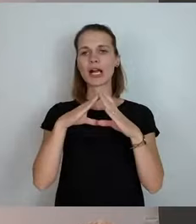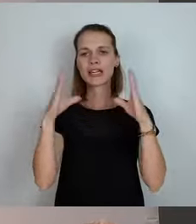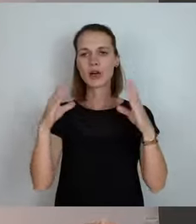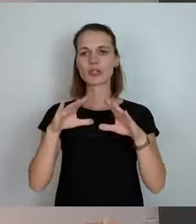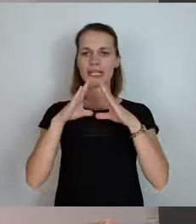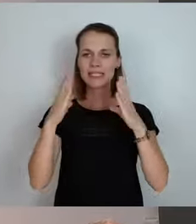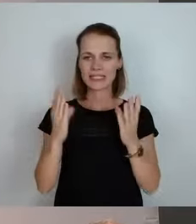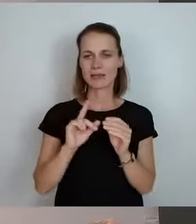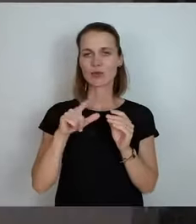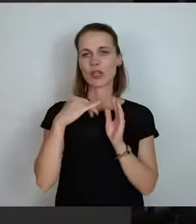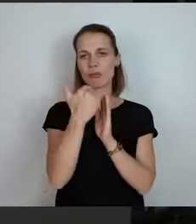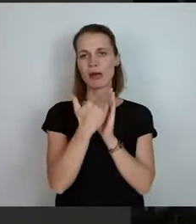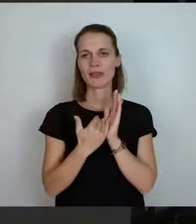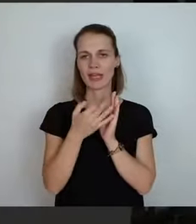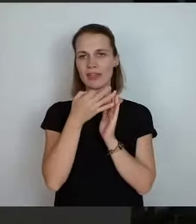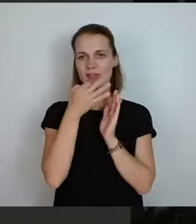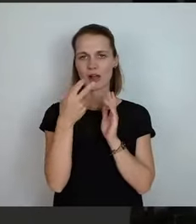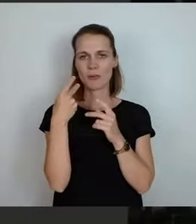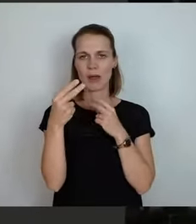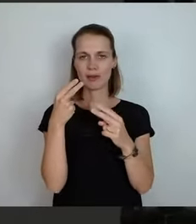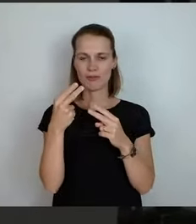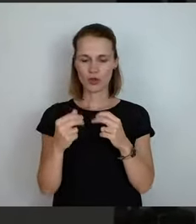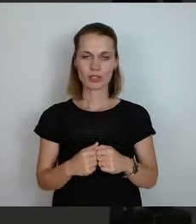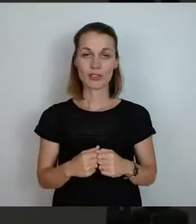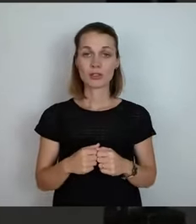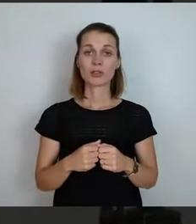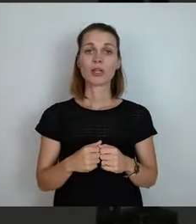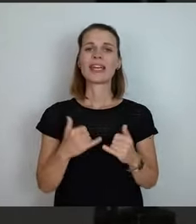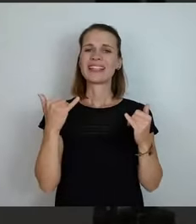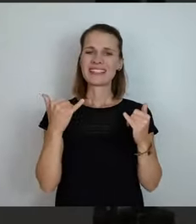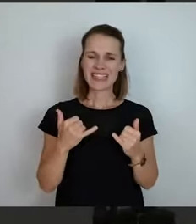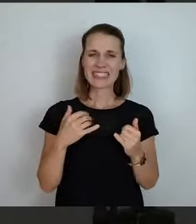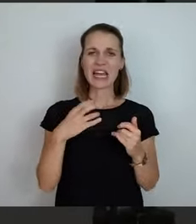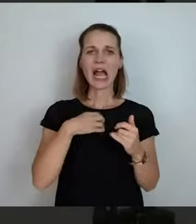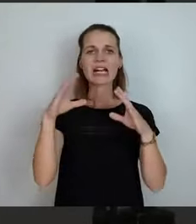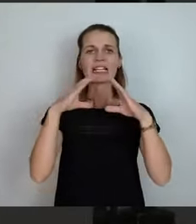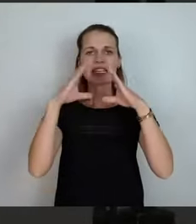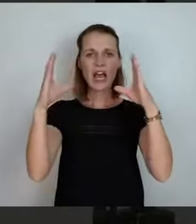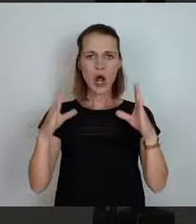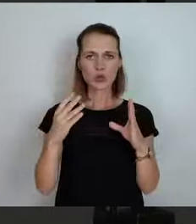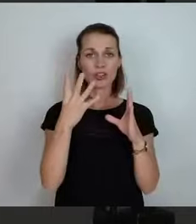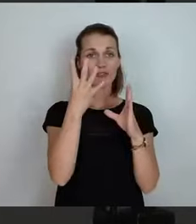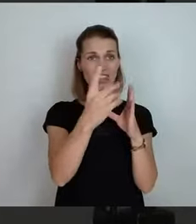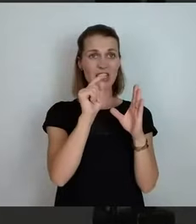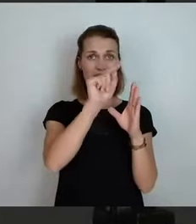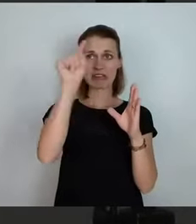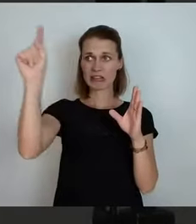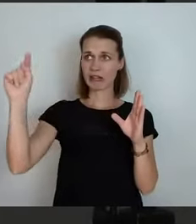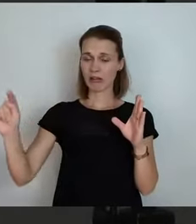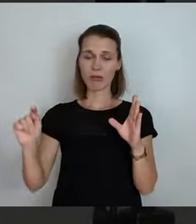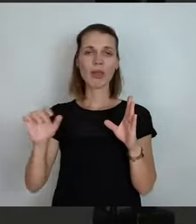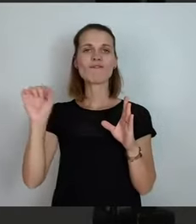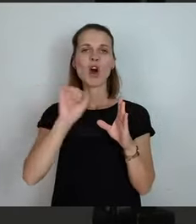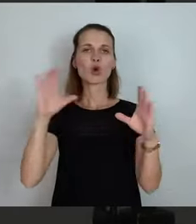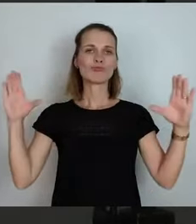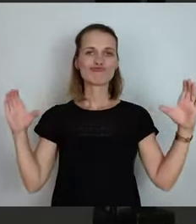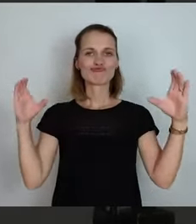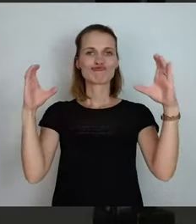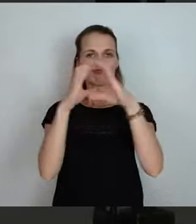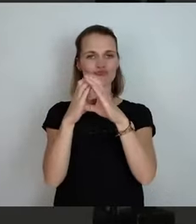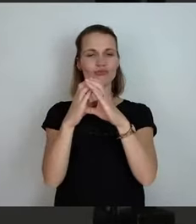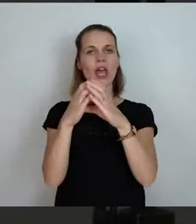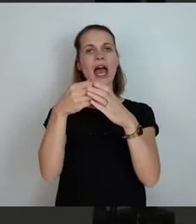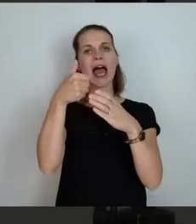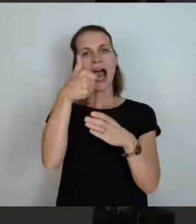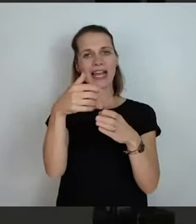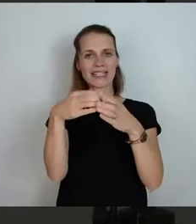nochmal zurück. Zunächst erstmal, warum fusionieren wir die vier Häuser, diese vier Krankenhäuser? Einfach